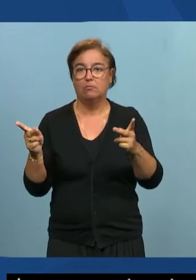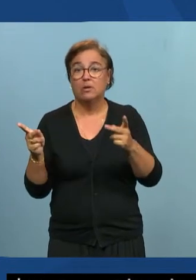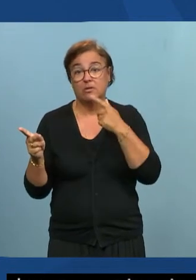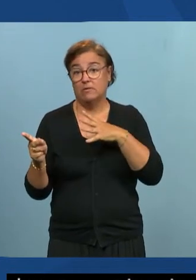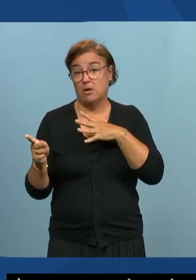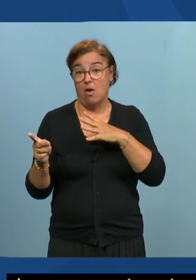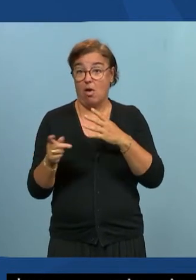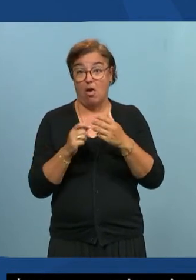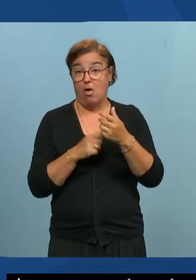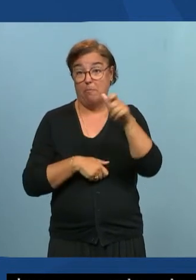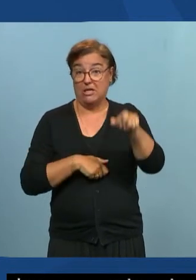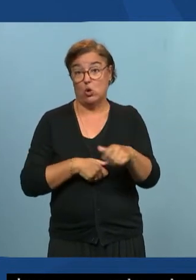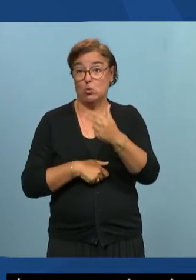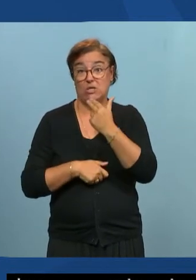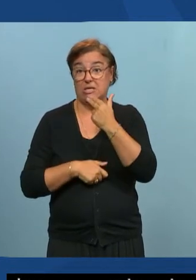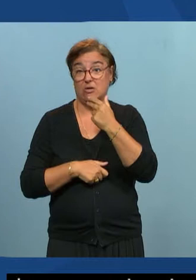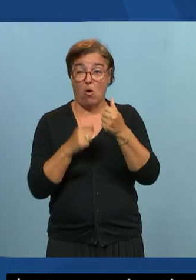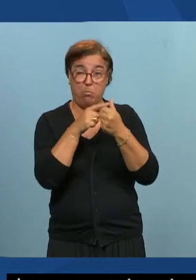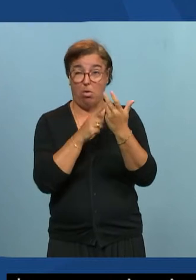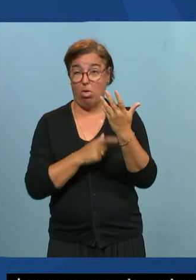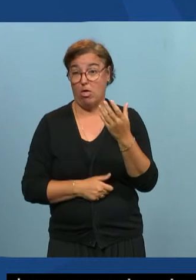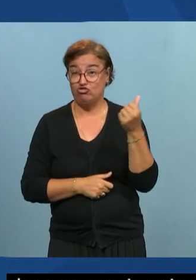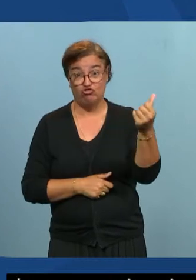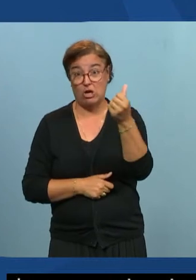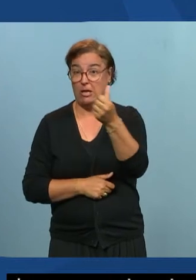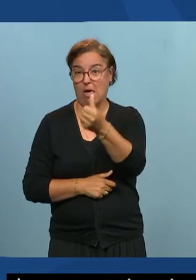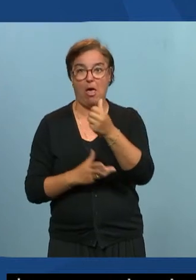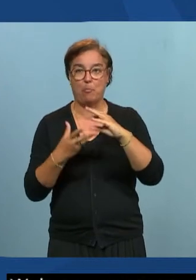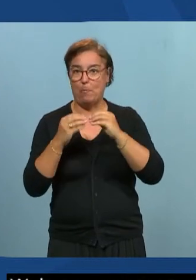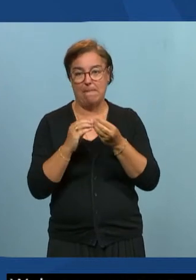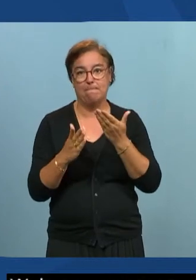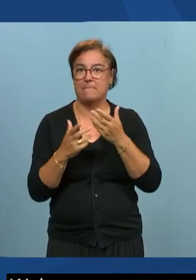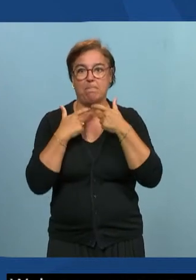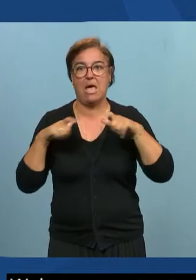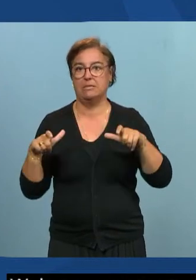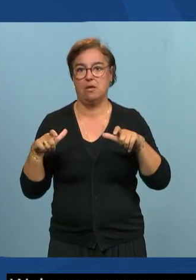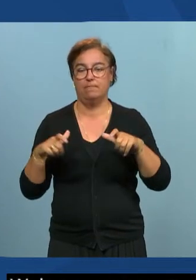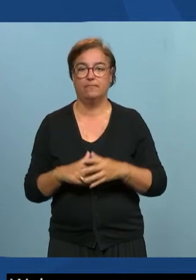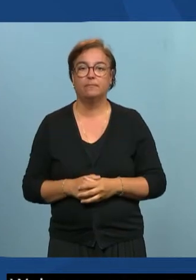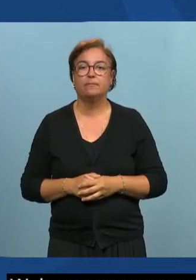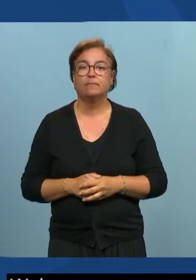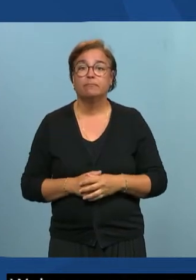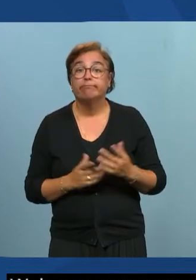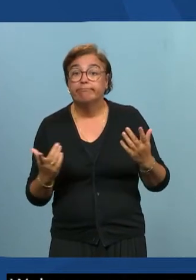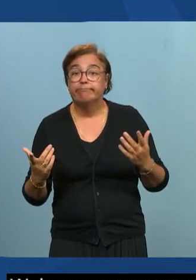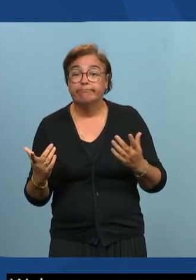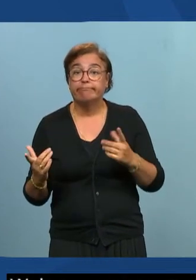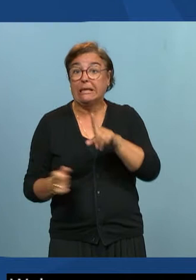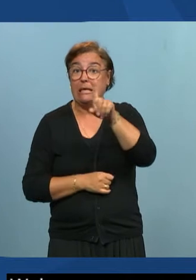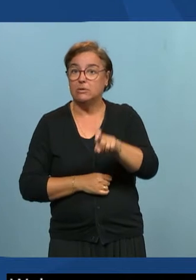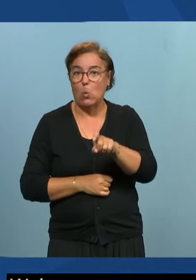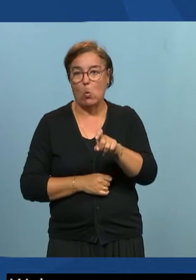multitude d'utilisateurs qui ont des problématiques d'accès au web. Et donc, la question, ça va être de faire en sorte qu